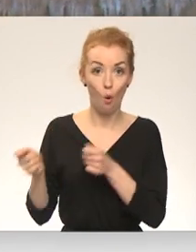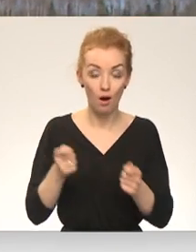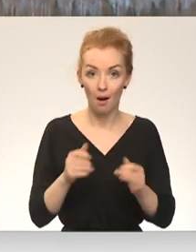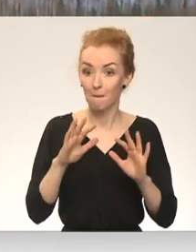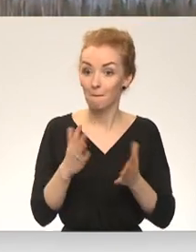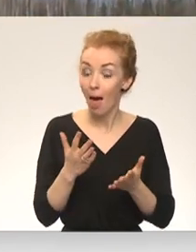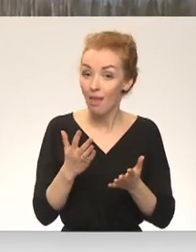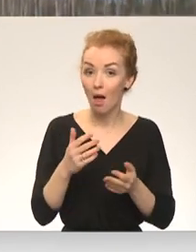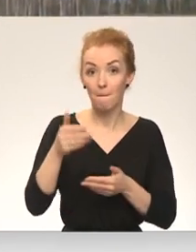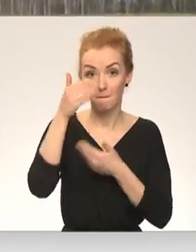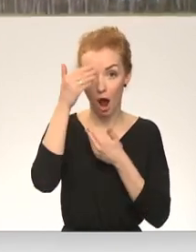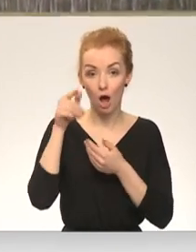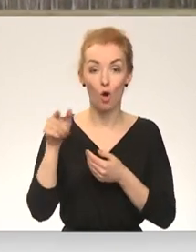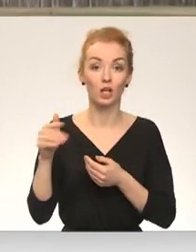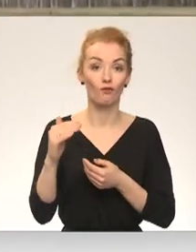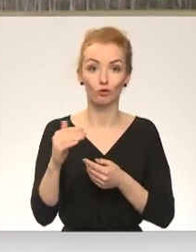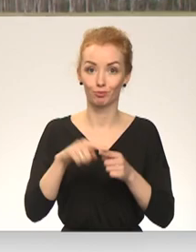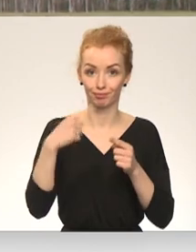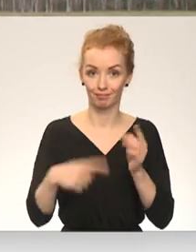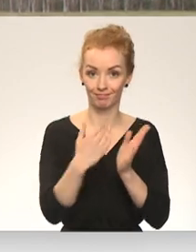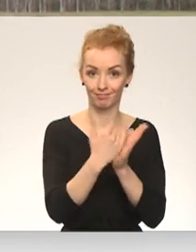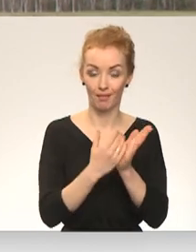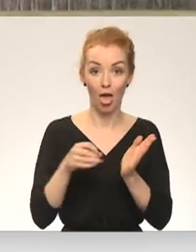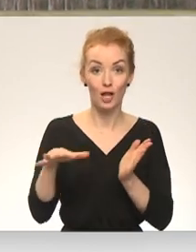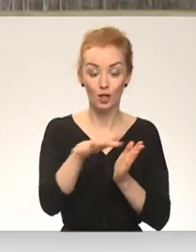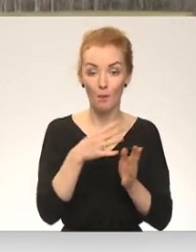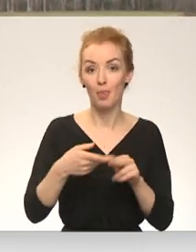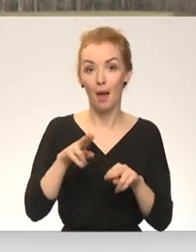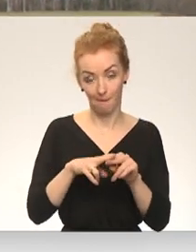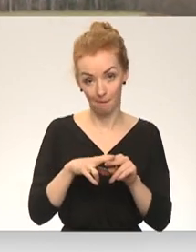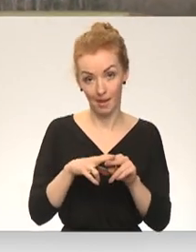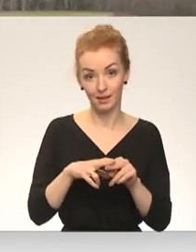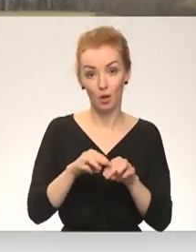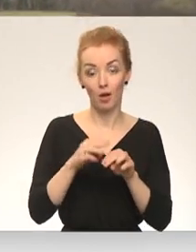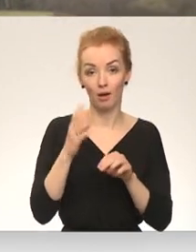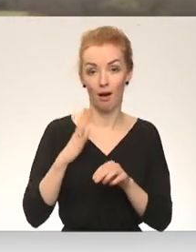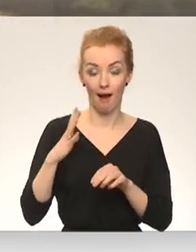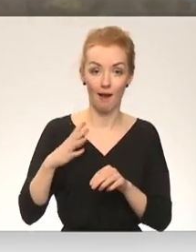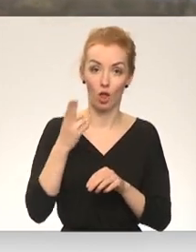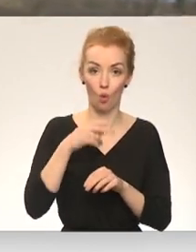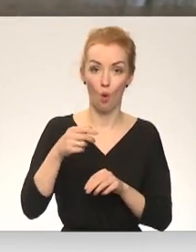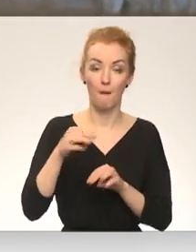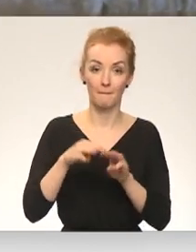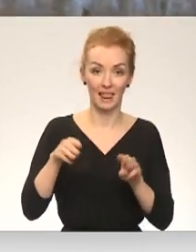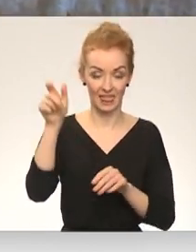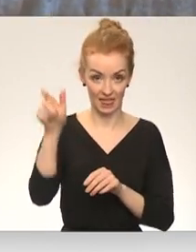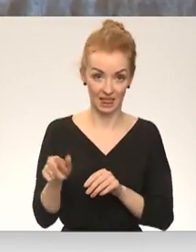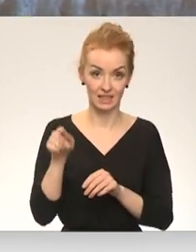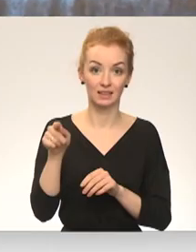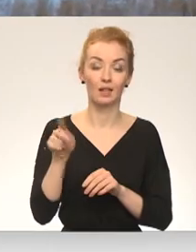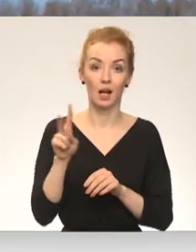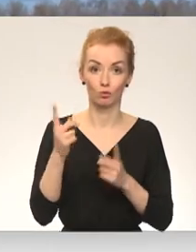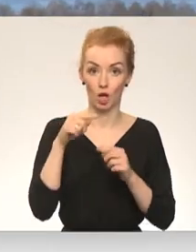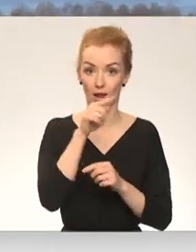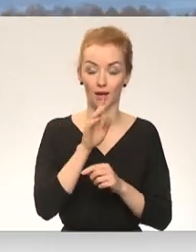neatbilst Eiropas standartiem. Tādēļ zemnieki sagaida, Gerhards, kurš šobrīd atrodas Eiropas lauksvainiecības ministru padomē Briselē,